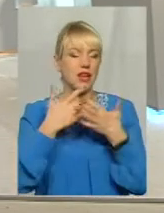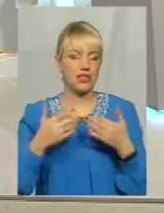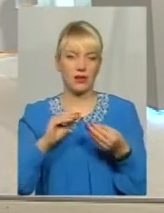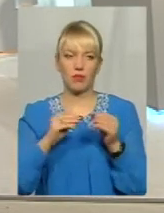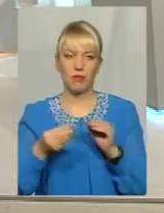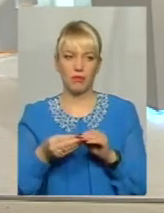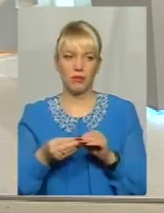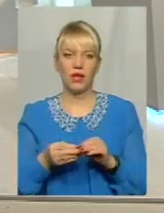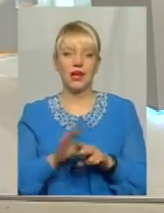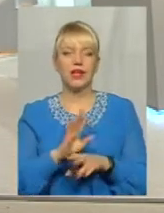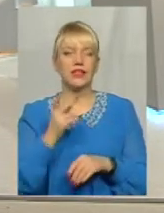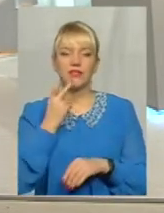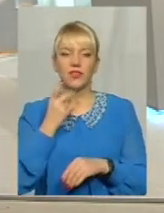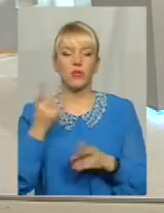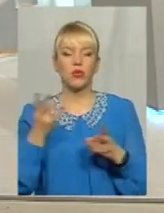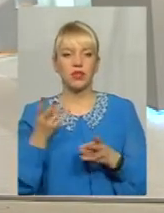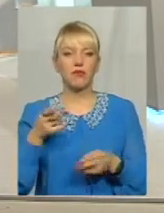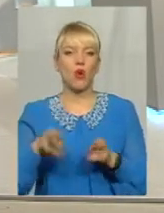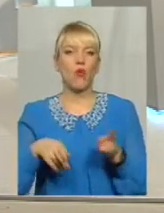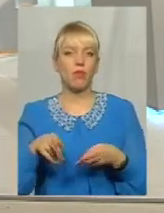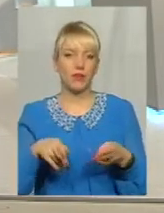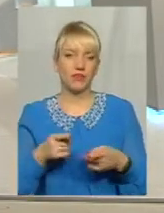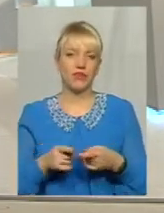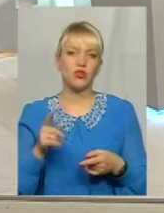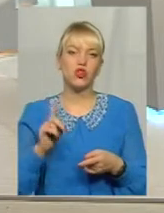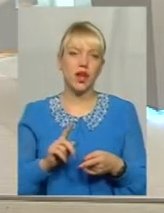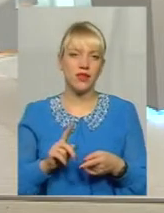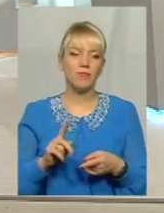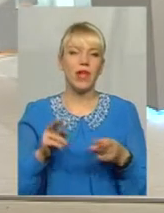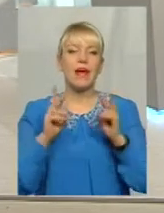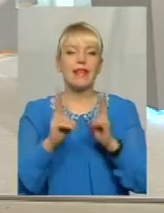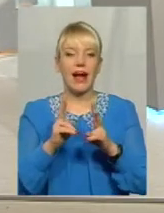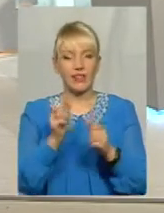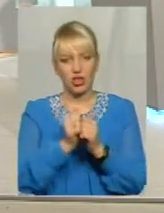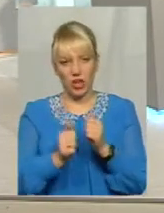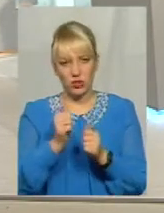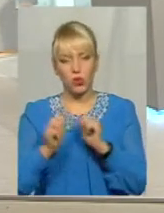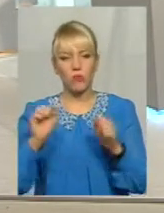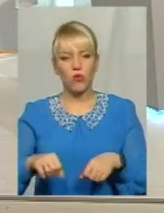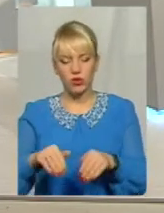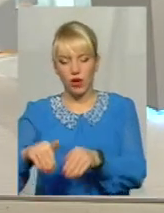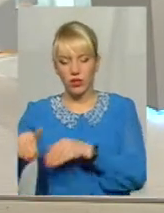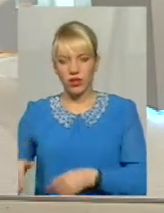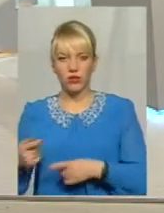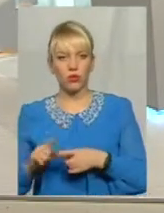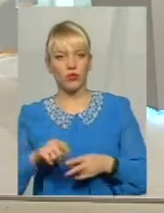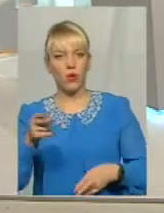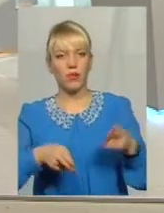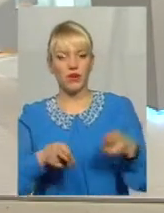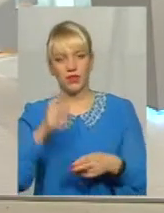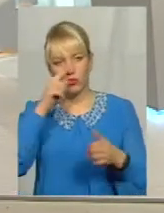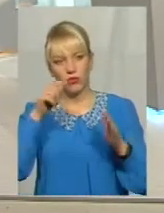потрібне оперативне втручання До речі, як часто можна уникнути отого оперативного